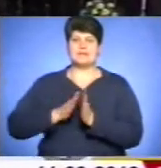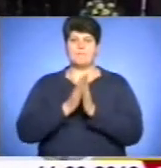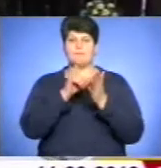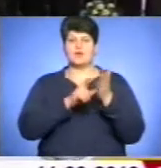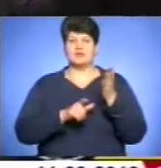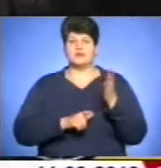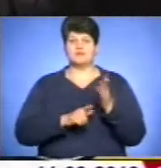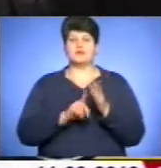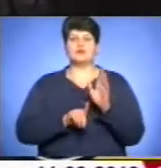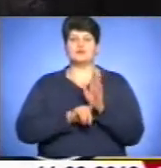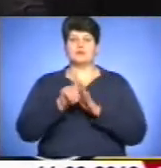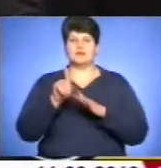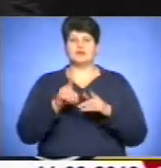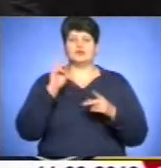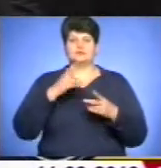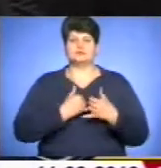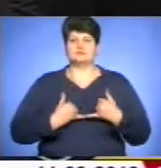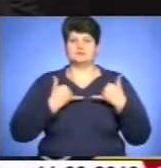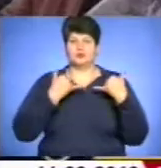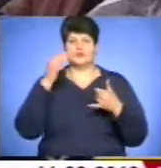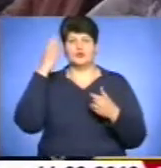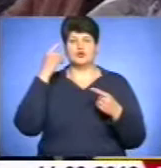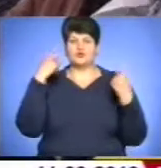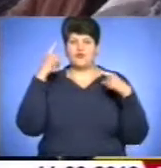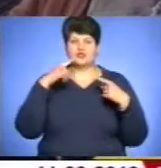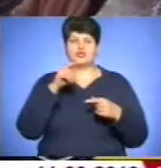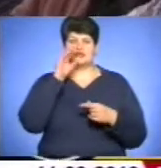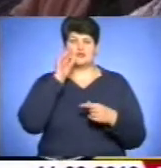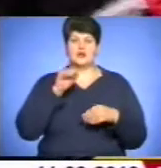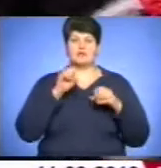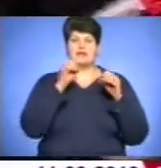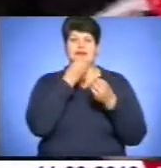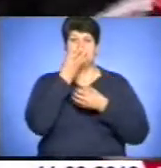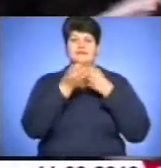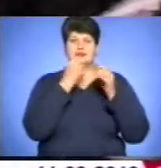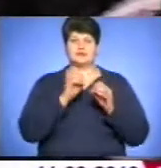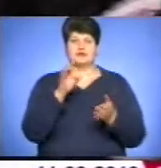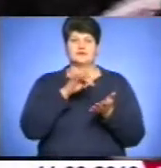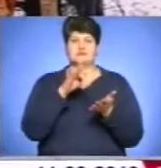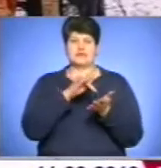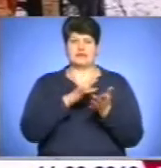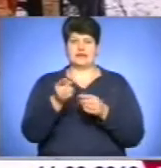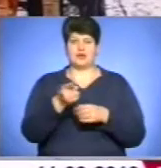влади і шанувальники творчості генія поклали квіти до пам'ятника Тарасові Шевченку, що у центрі Тернополя.